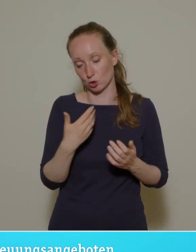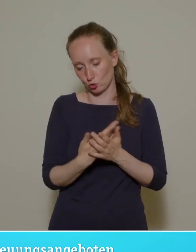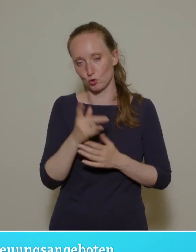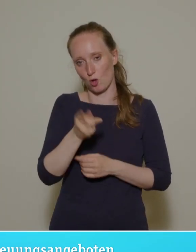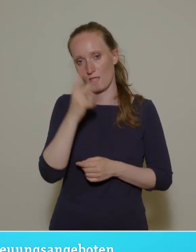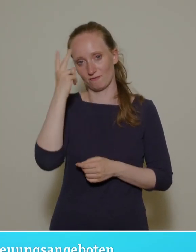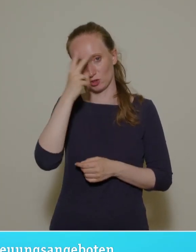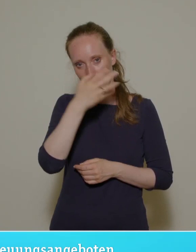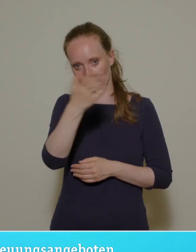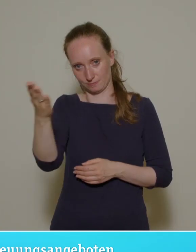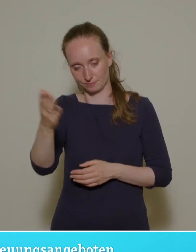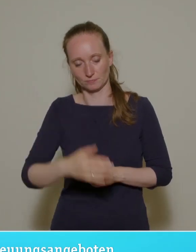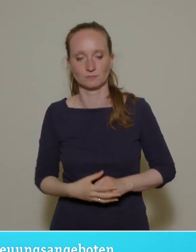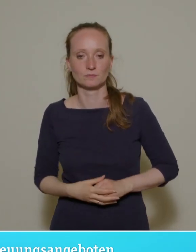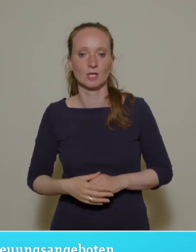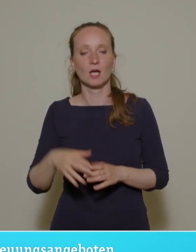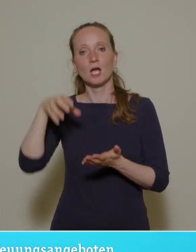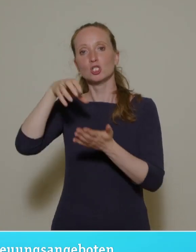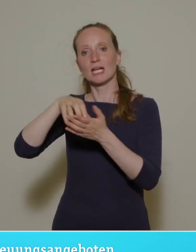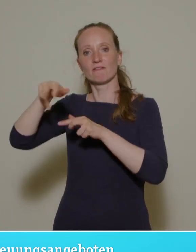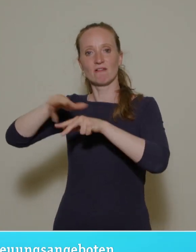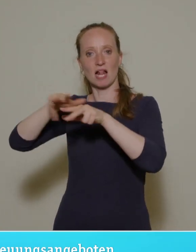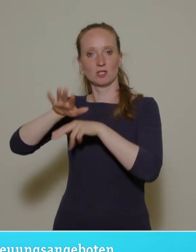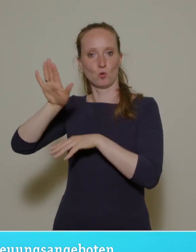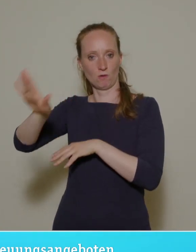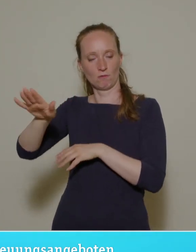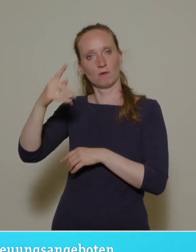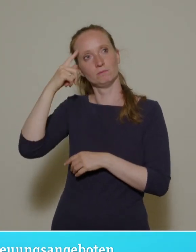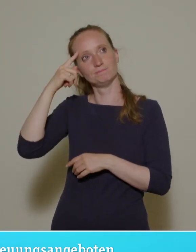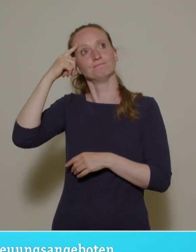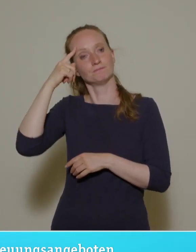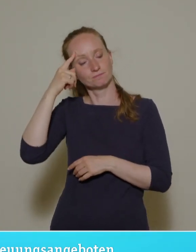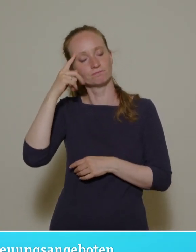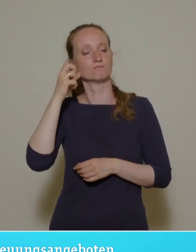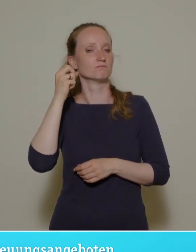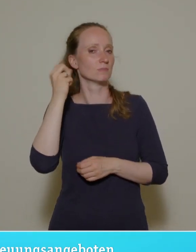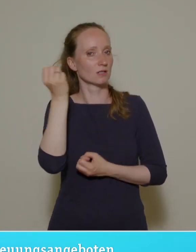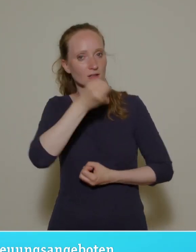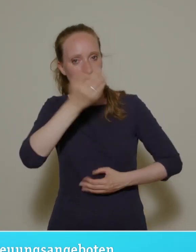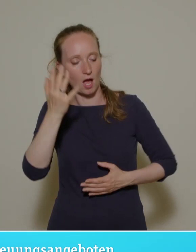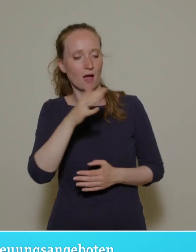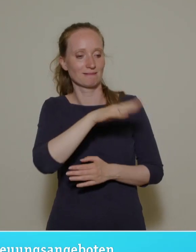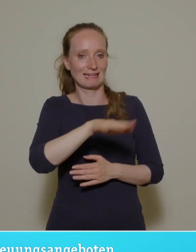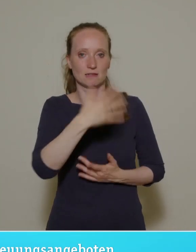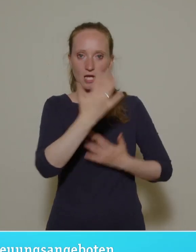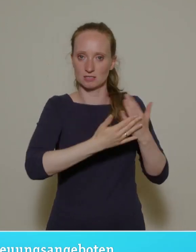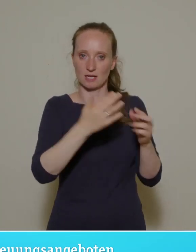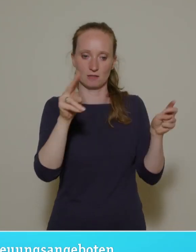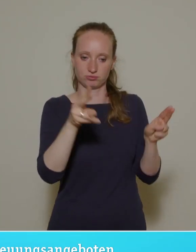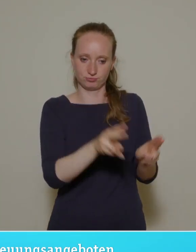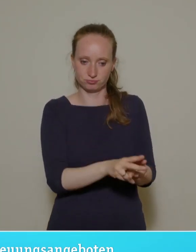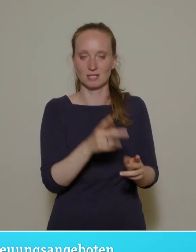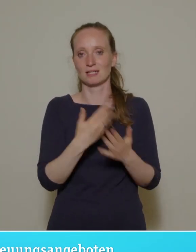teilen das Anliegen der Stadtverwaltung. Es ist einfach vernünftig, sich mit den Kapazitäten anzupassen und möchten diese beiden